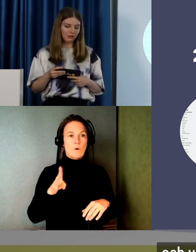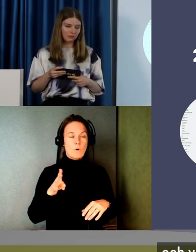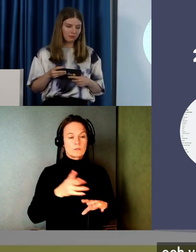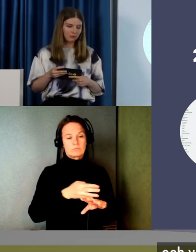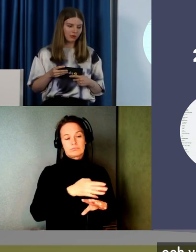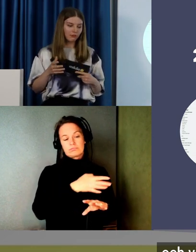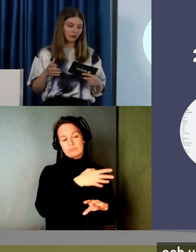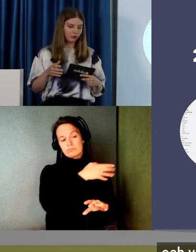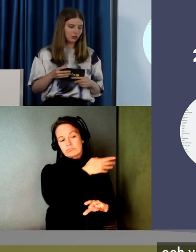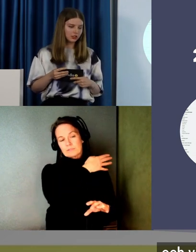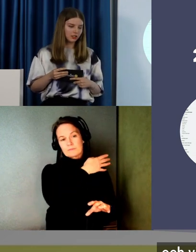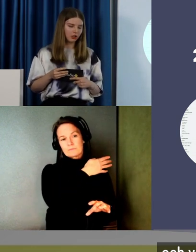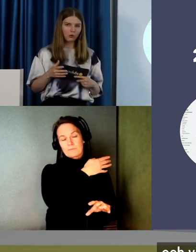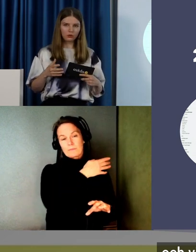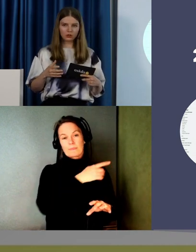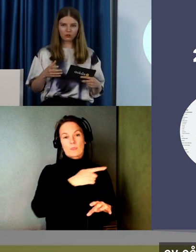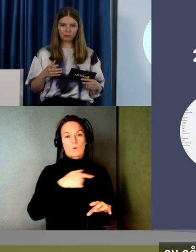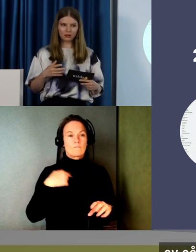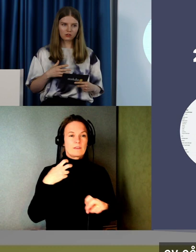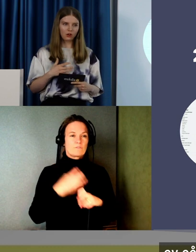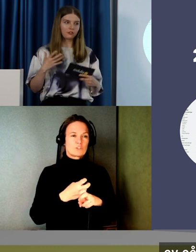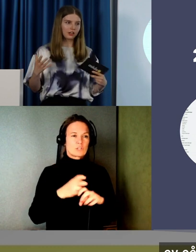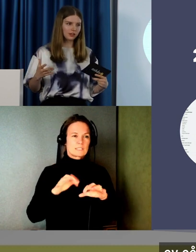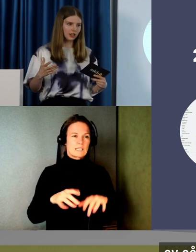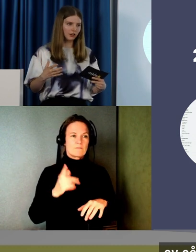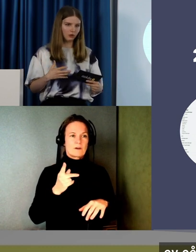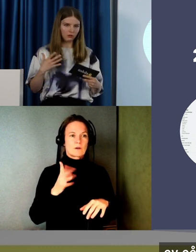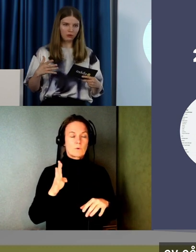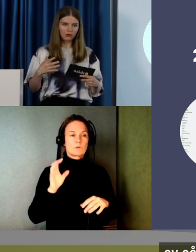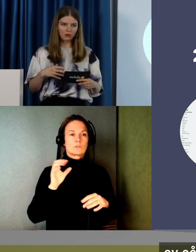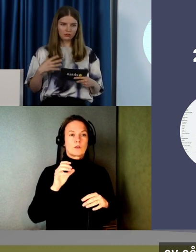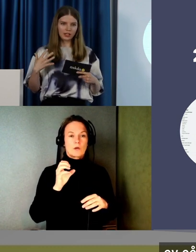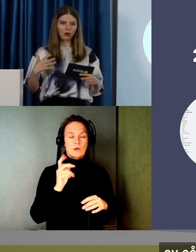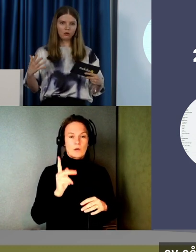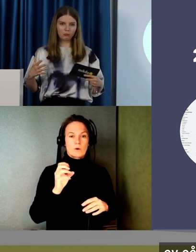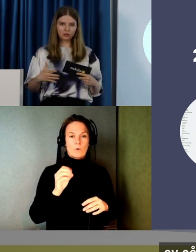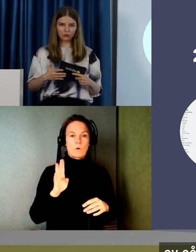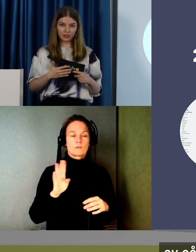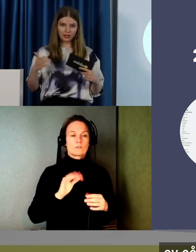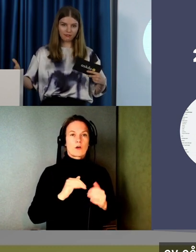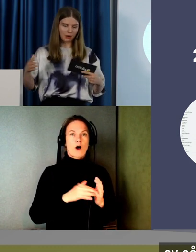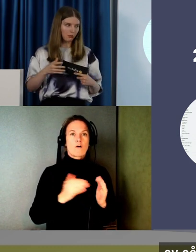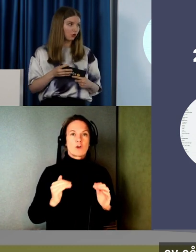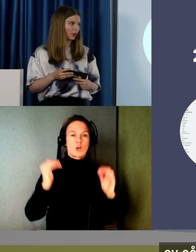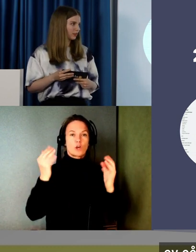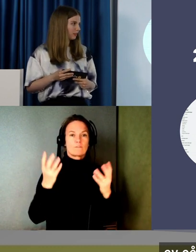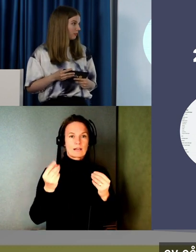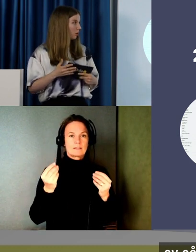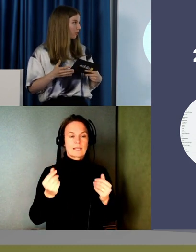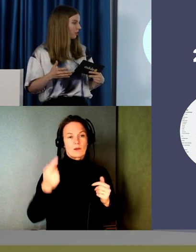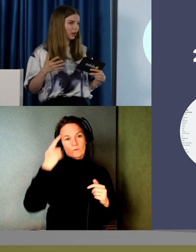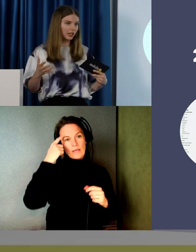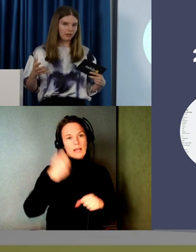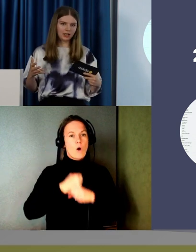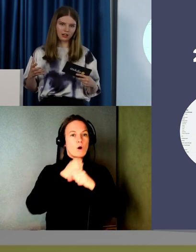vi har ändå försökt skriva kod utav så pass hög kvalitet. Och tänka hållbart och tänka framåt. Så att